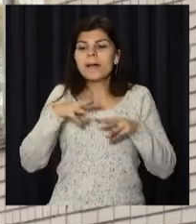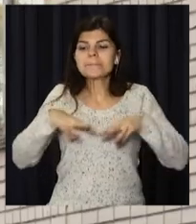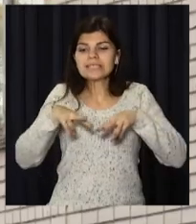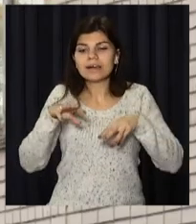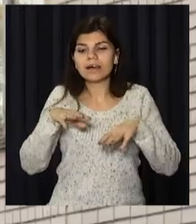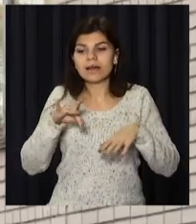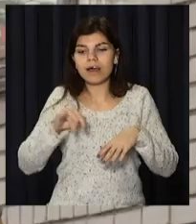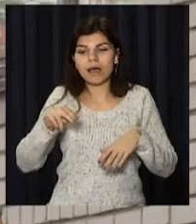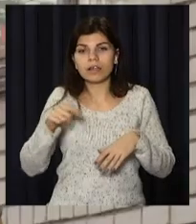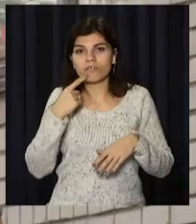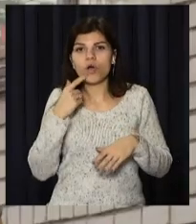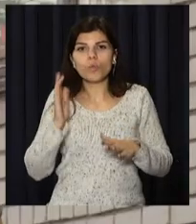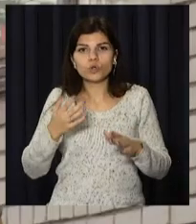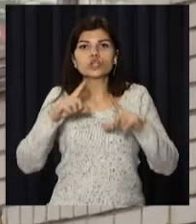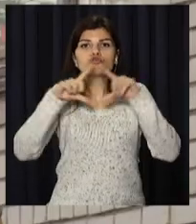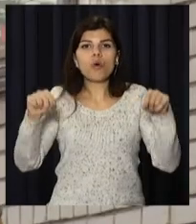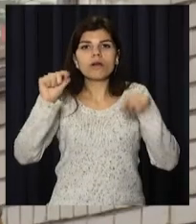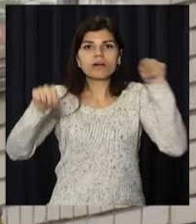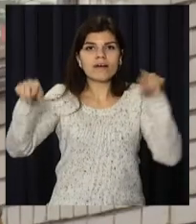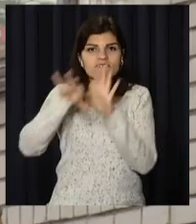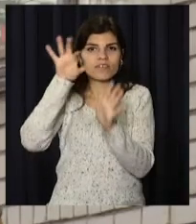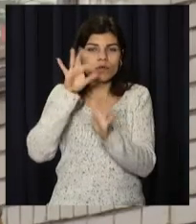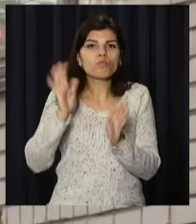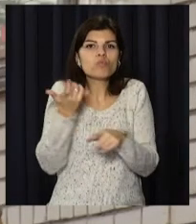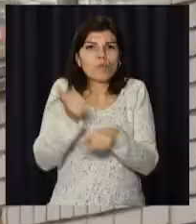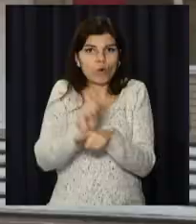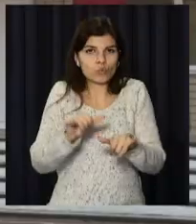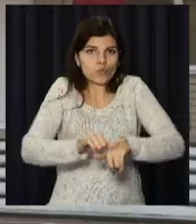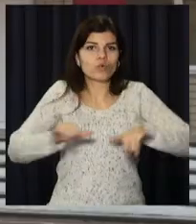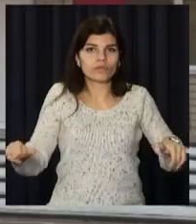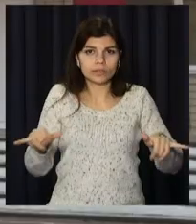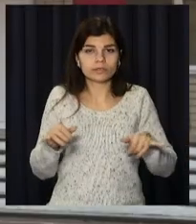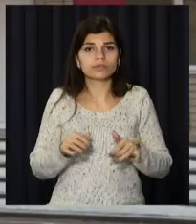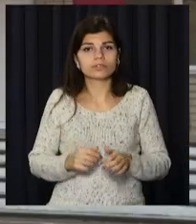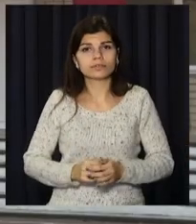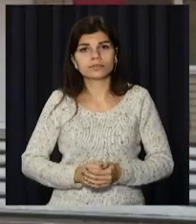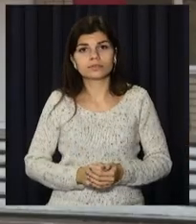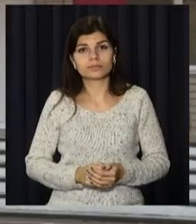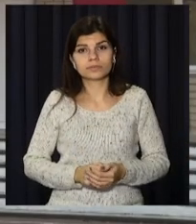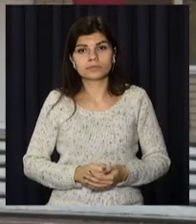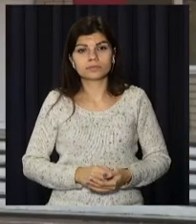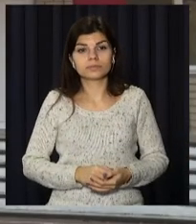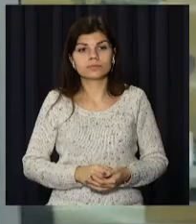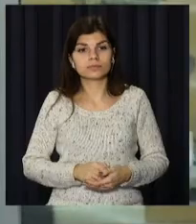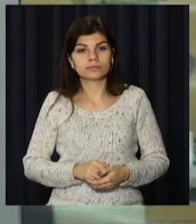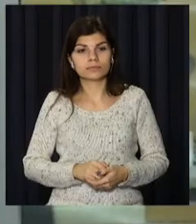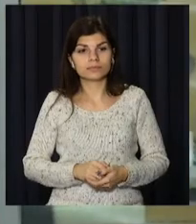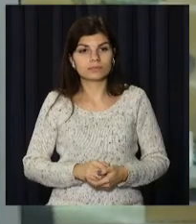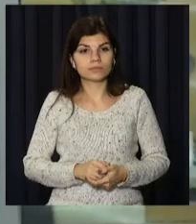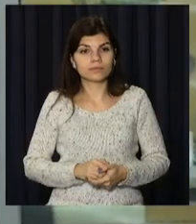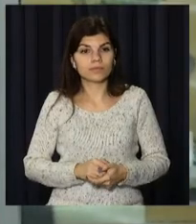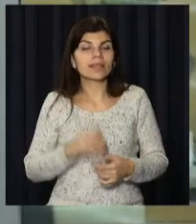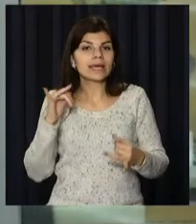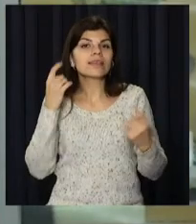сподіваються, коло учасників розшириться. Галина Ізмайлова, Олександр Верногоров, ОПНЮС, телеканал «Відкритий».